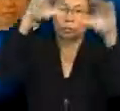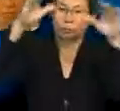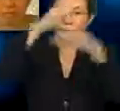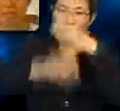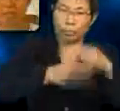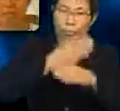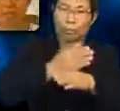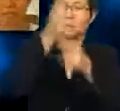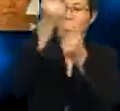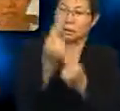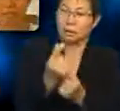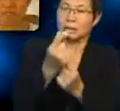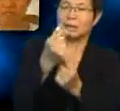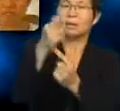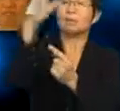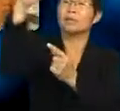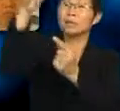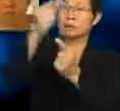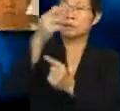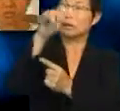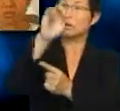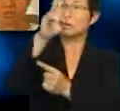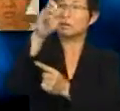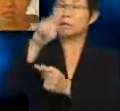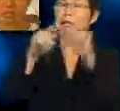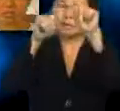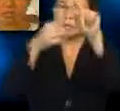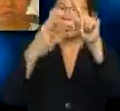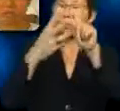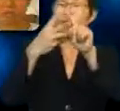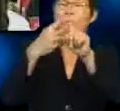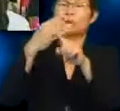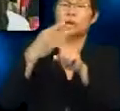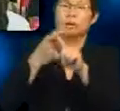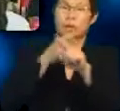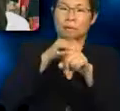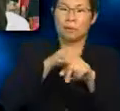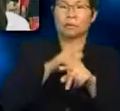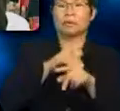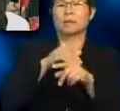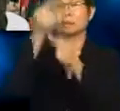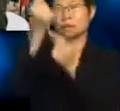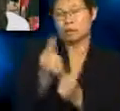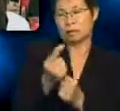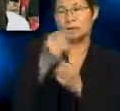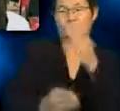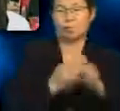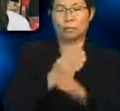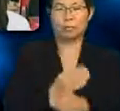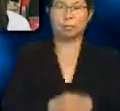graviti bulan hanya 1 per 6 daripada tarikan graviti bumi. Ya, bagus, Azmina.